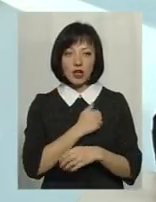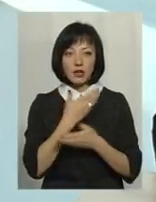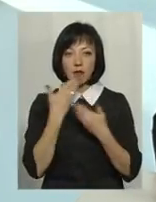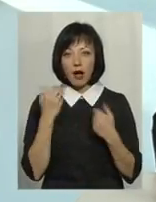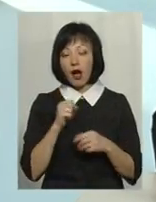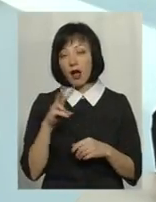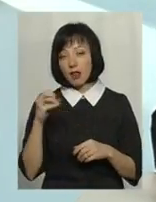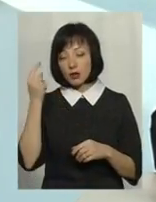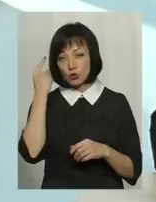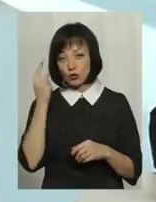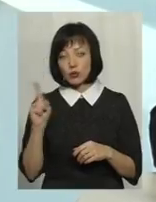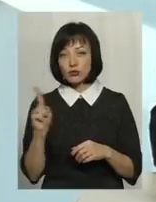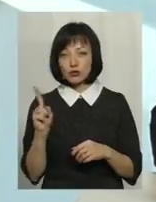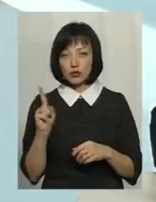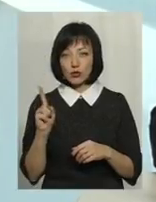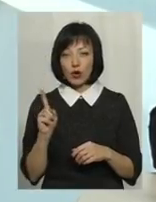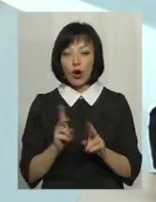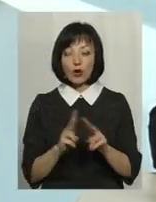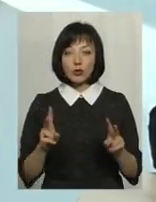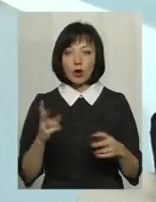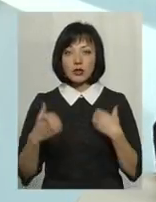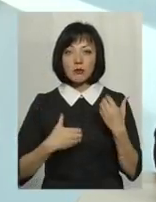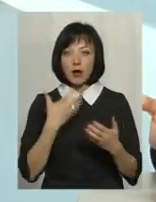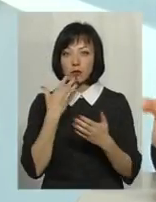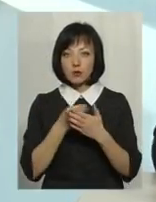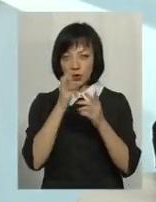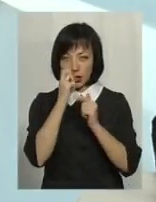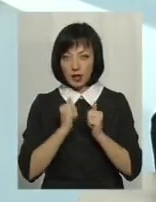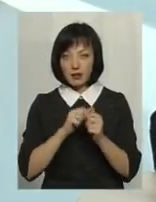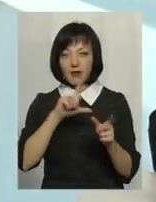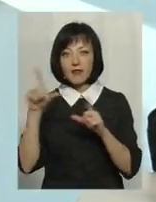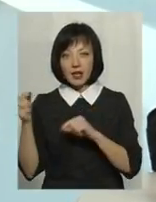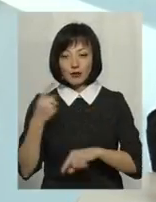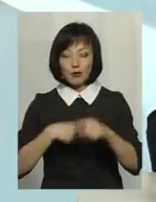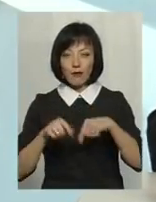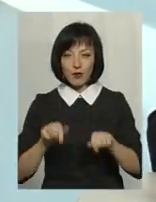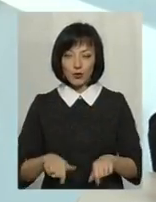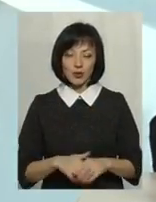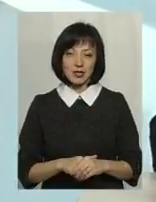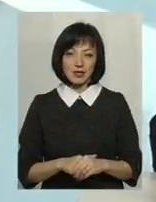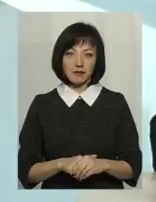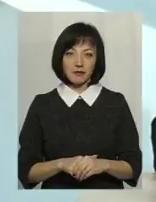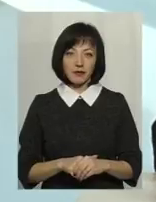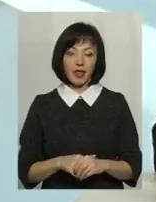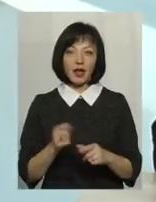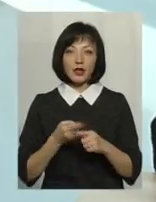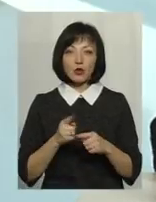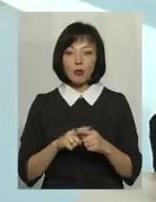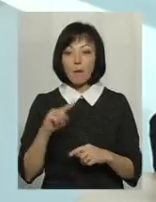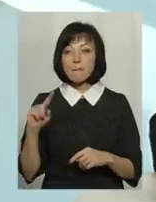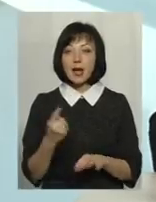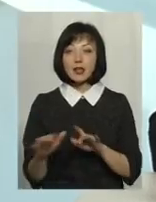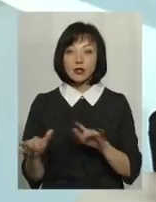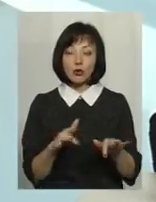немає. Але я думаю, що ті, хто дбає про свою Україну, вони виїхали, щоб сюди повернуться. Тому перші